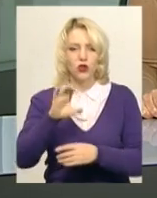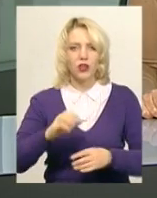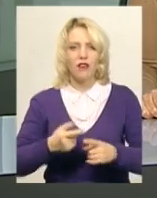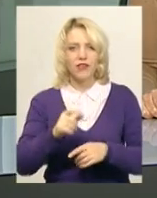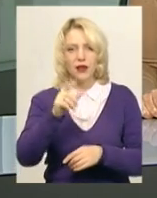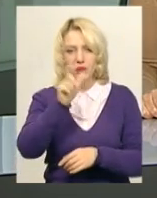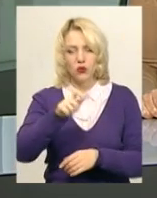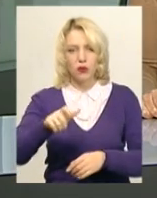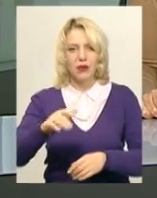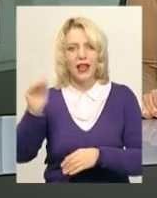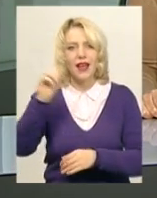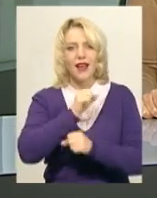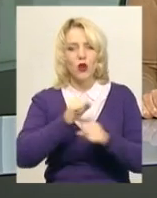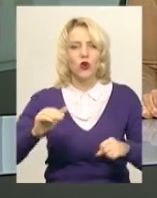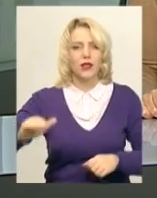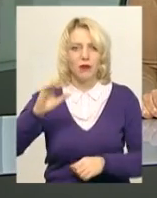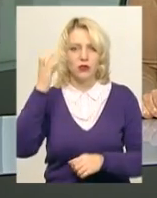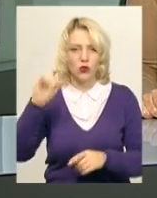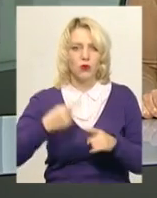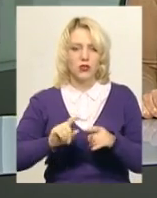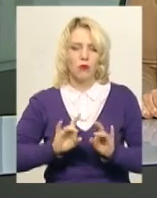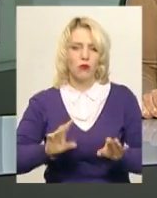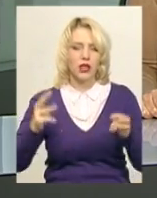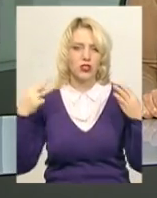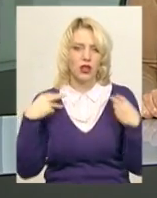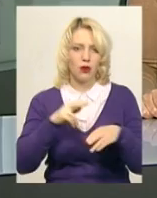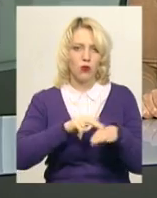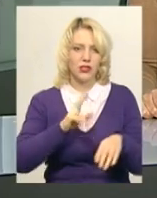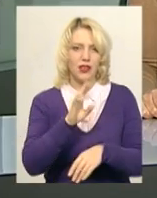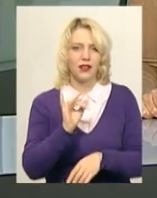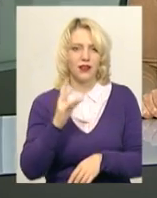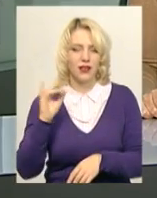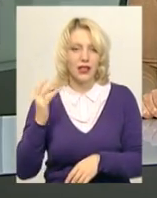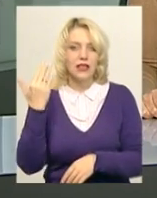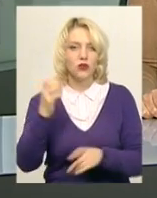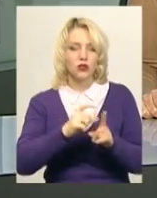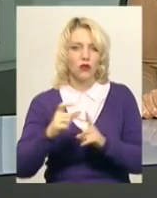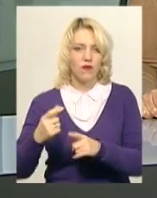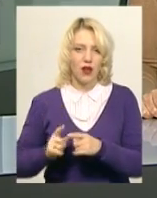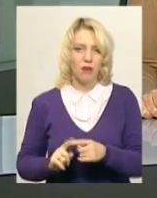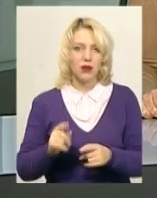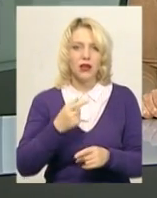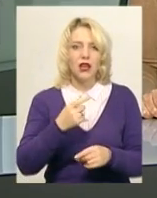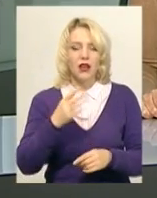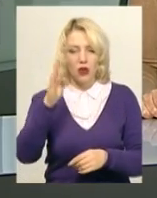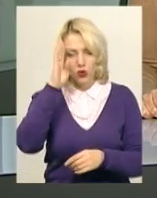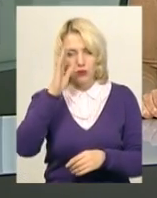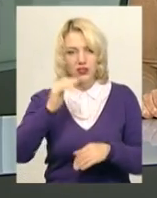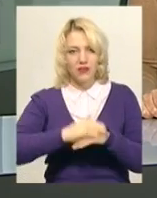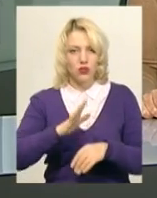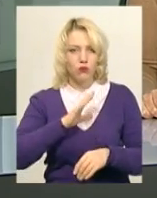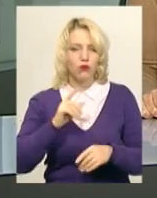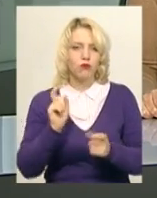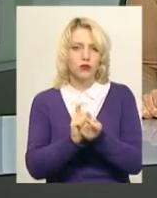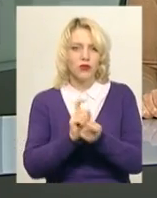обласному центрі. Про це повідомив начальник Хмельницького відділу поліції Ігор Кирник. За словами правоохоронця, того вечора хлопець посварився